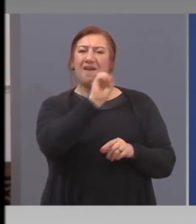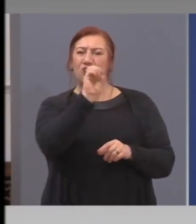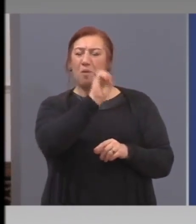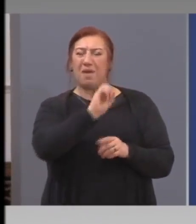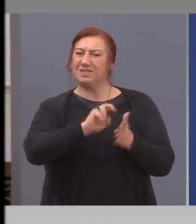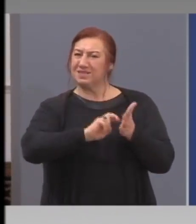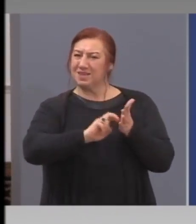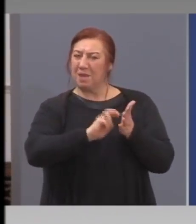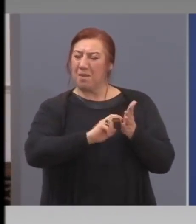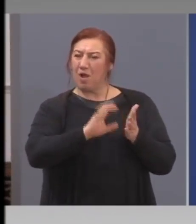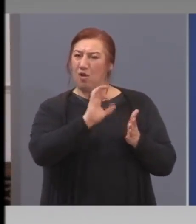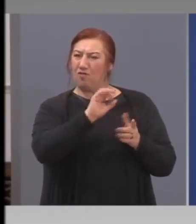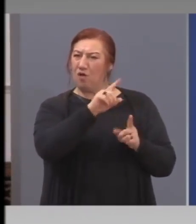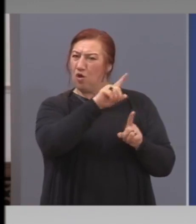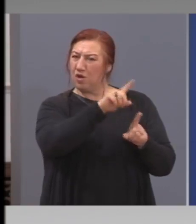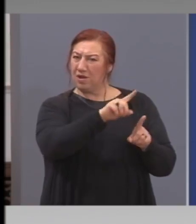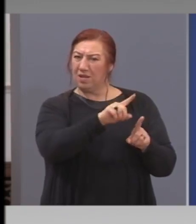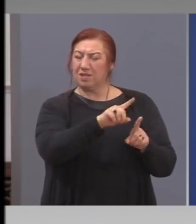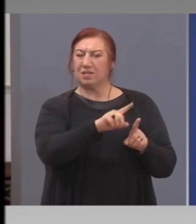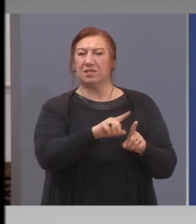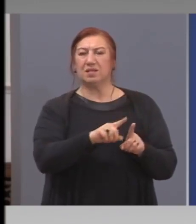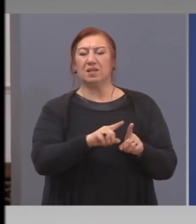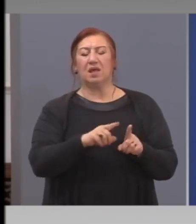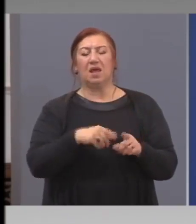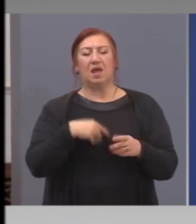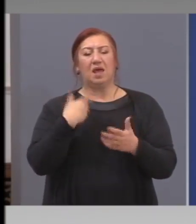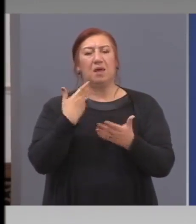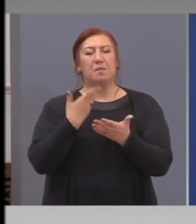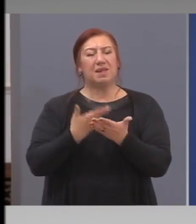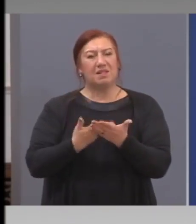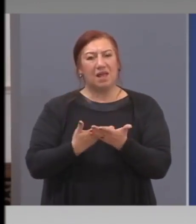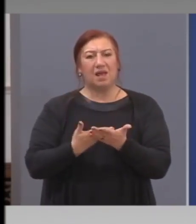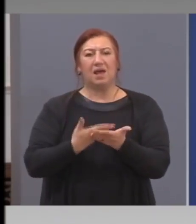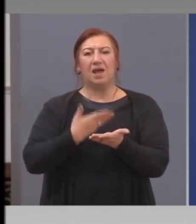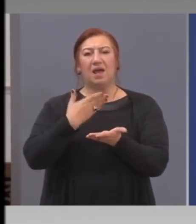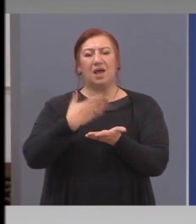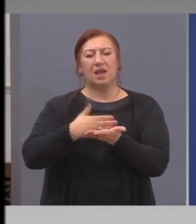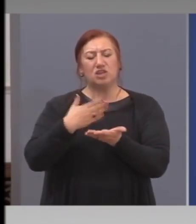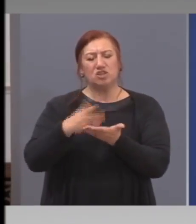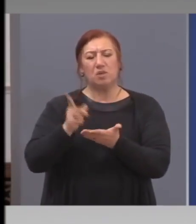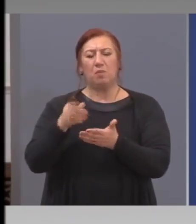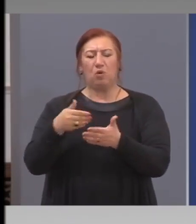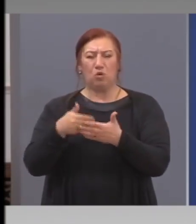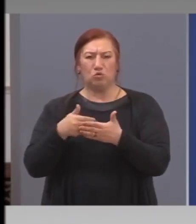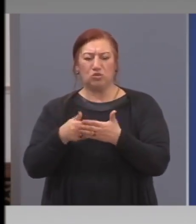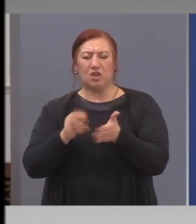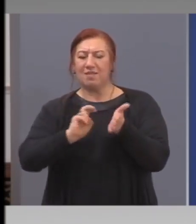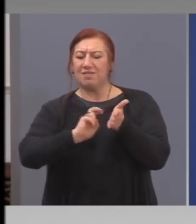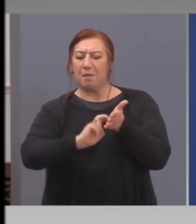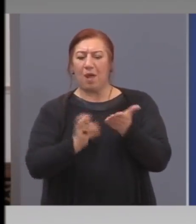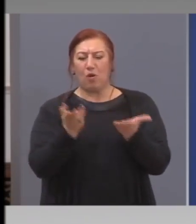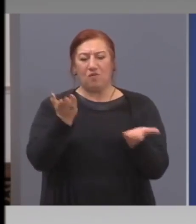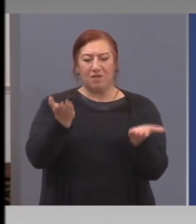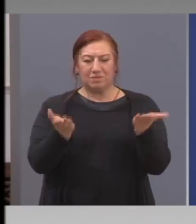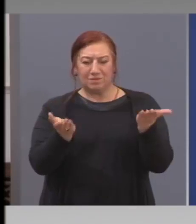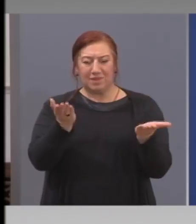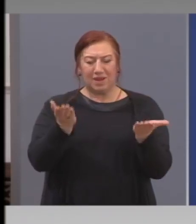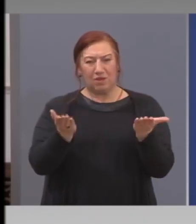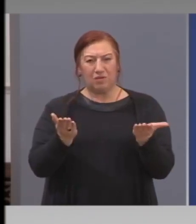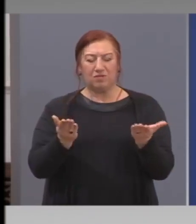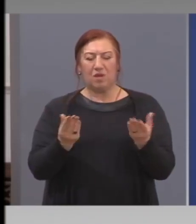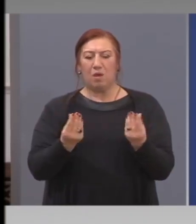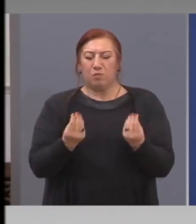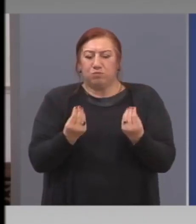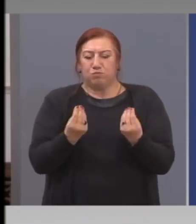предлага като разхладване на режимите по отношение на банковата регулация или по-скоро по гъвкаво